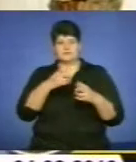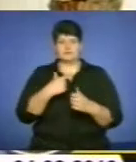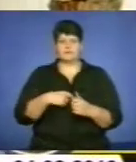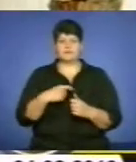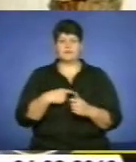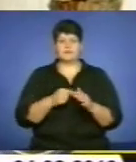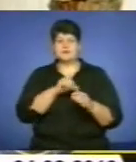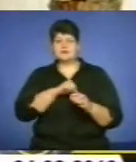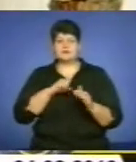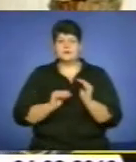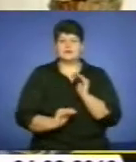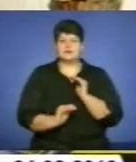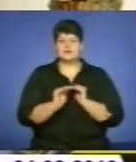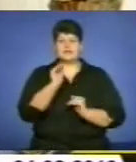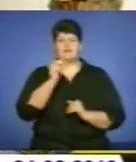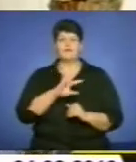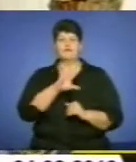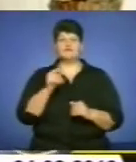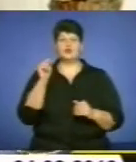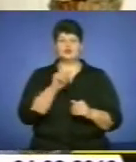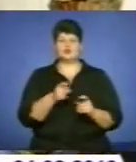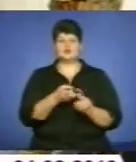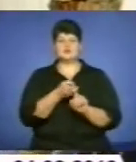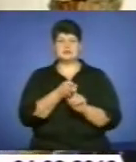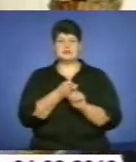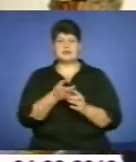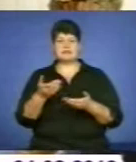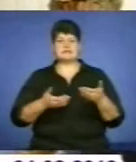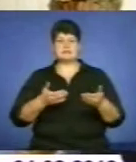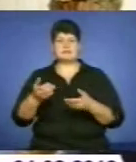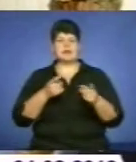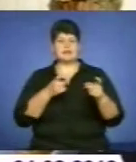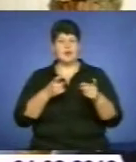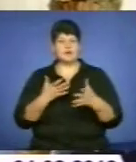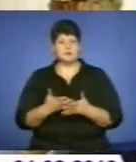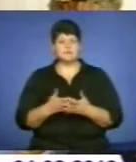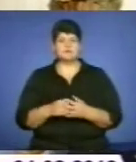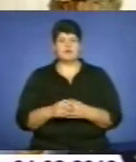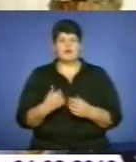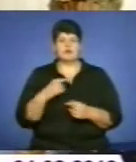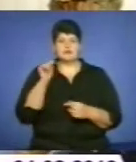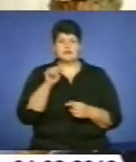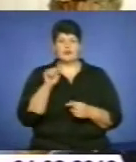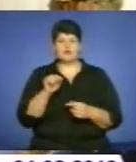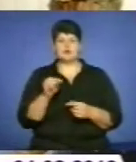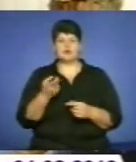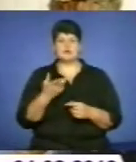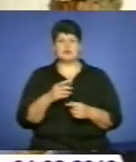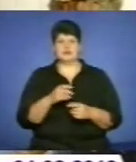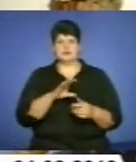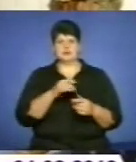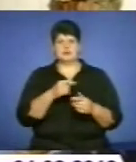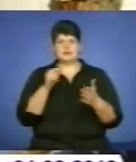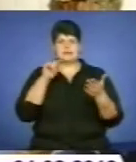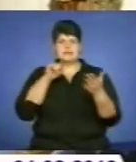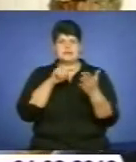все те, що касається біатлона. І в неї настільки, скажімо, вона такий целеустремленний чоловічок у нас получився,